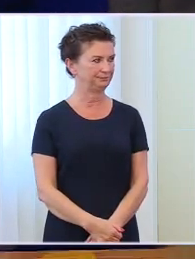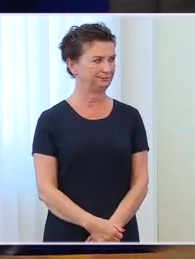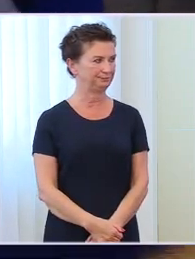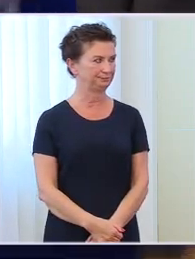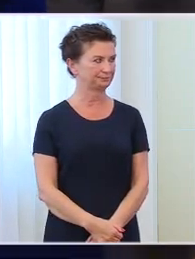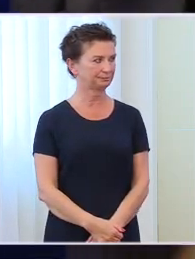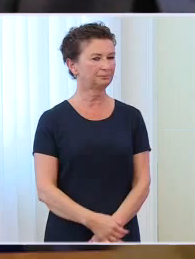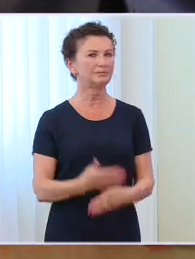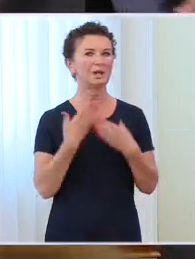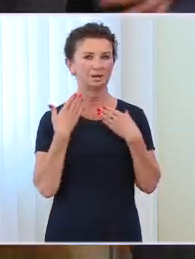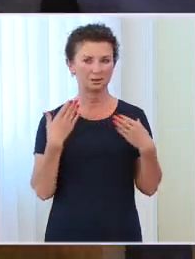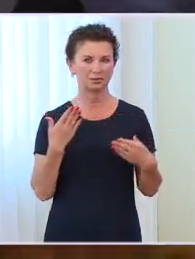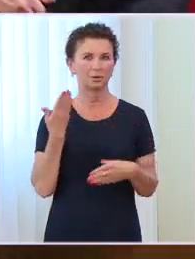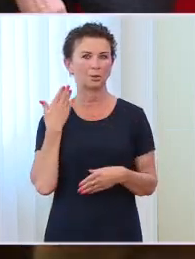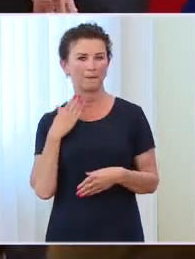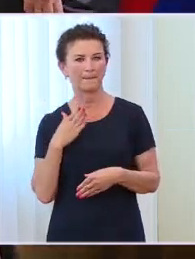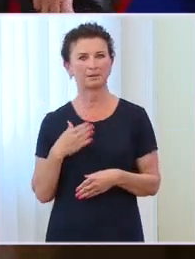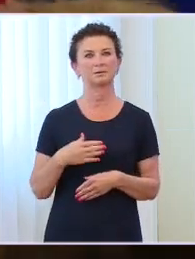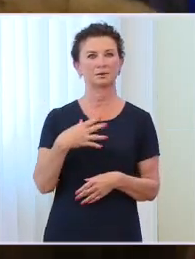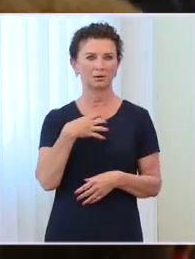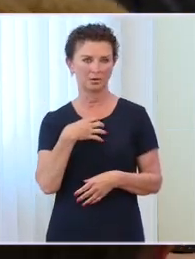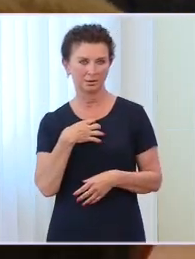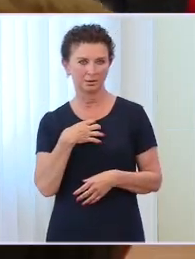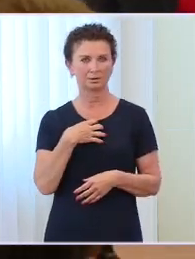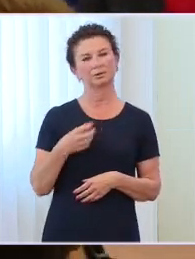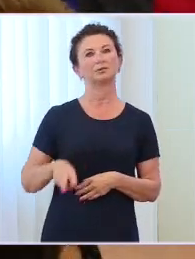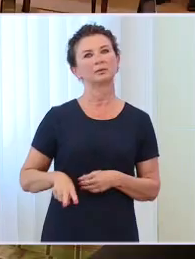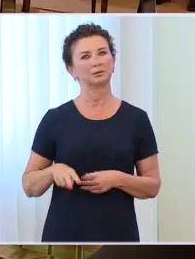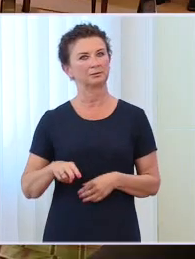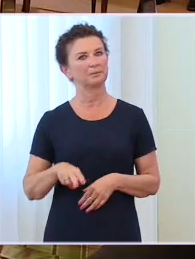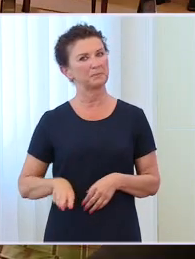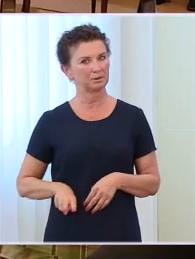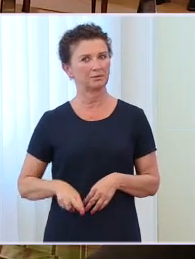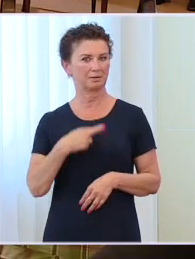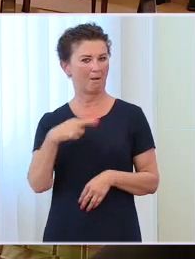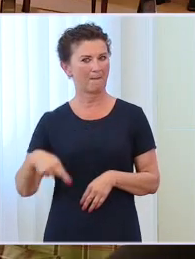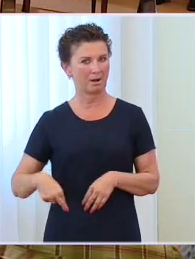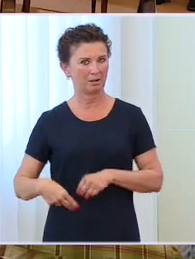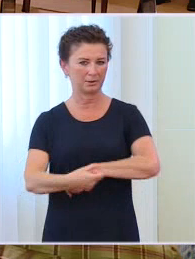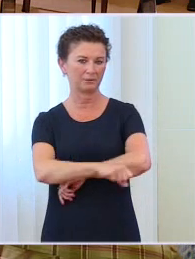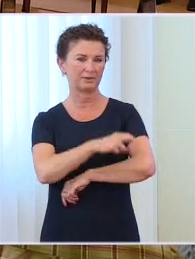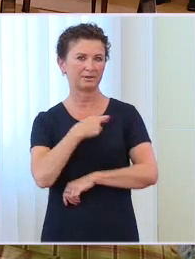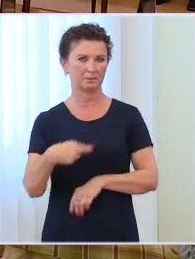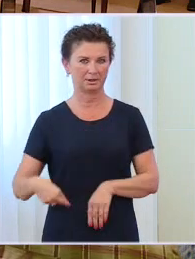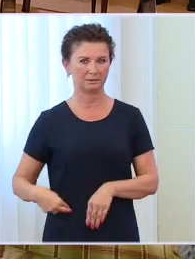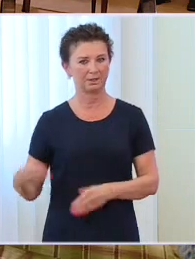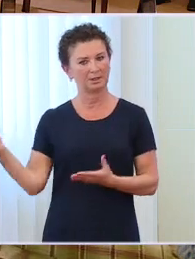Dziękuję bardzo panom dyrektorom, panią premier, pana wicepremiera oraz panią minister zapraszam przedmównicę.